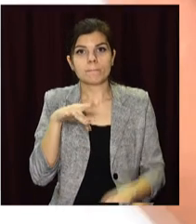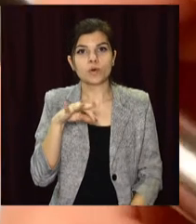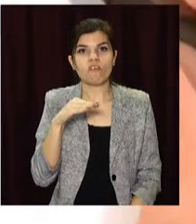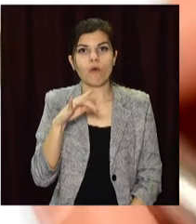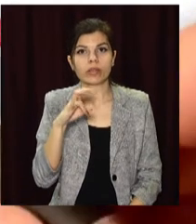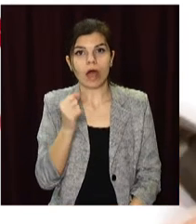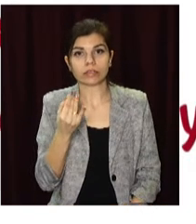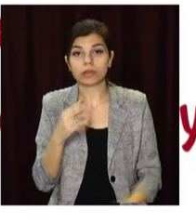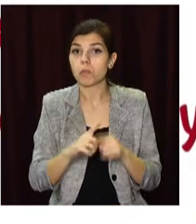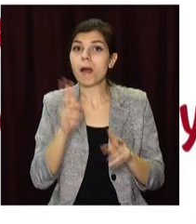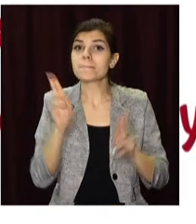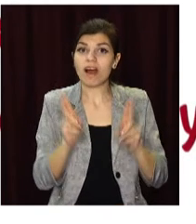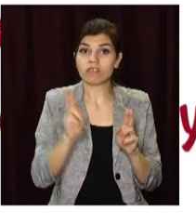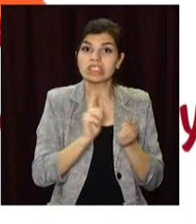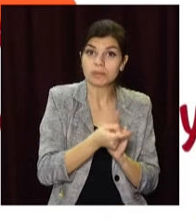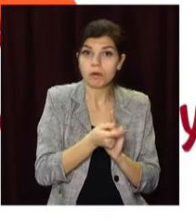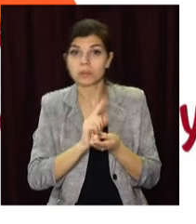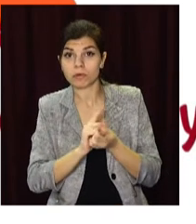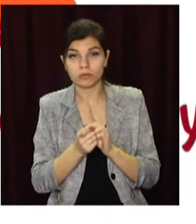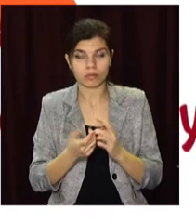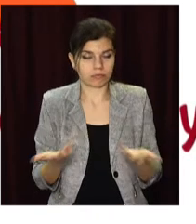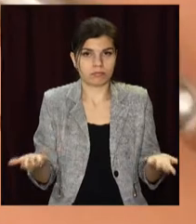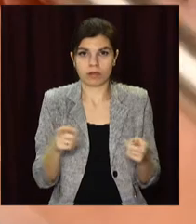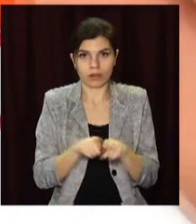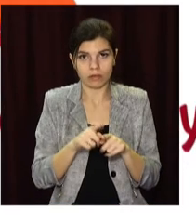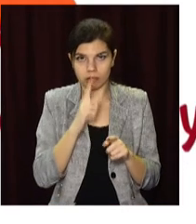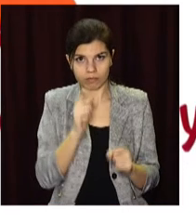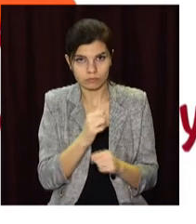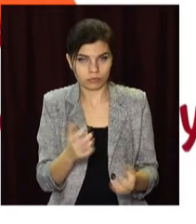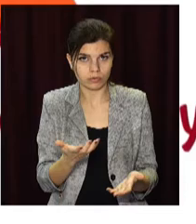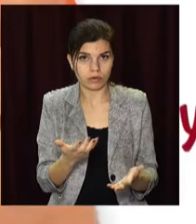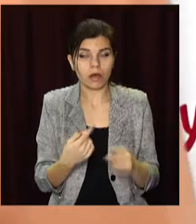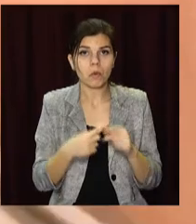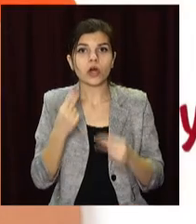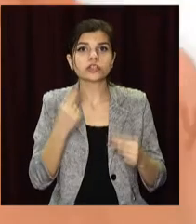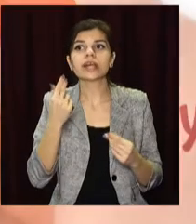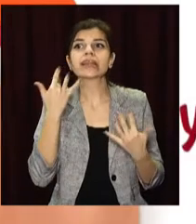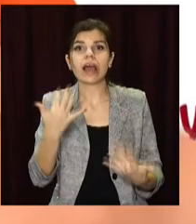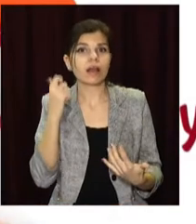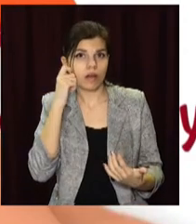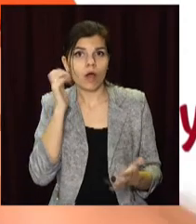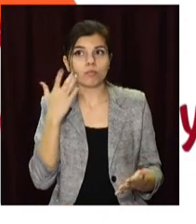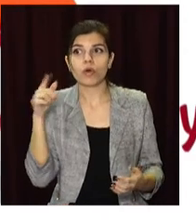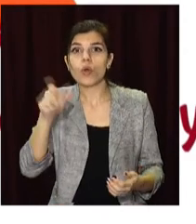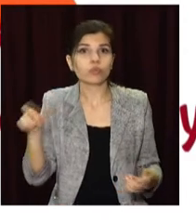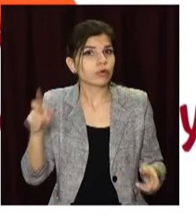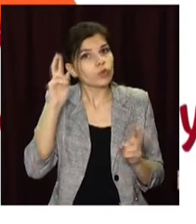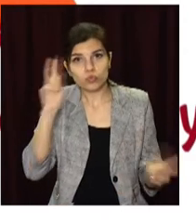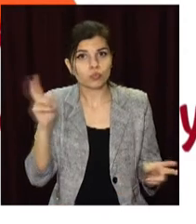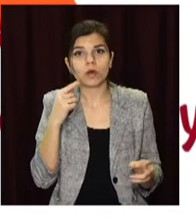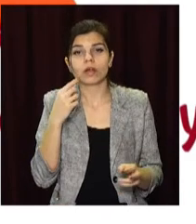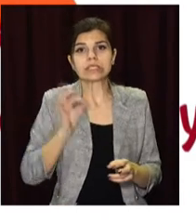постійно змінювати правила, то нічого й дивуватися, що за кілька років матимемо націю, яка не знає мови та не вміє нею